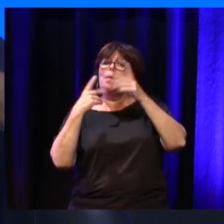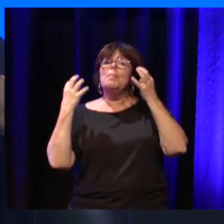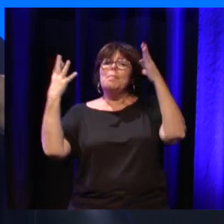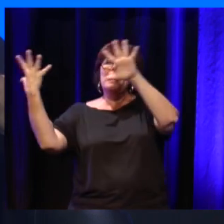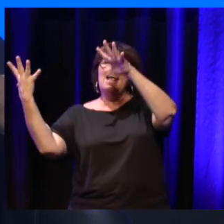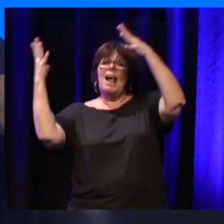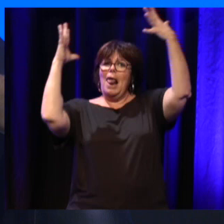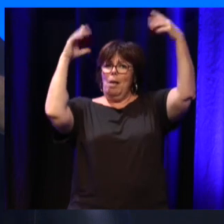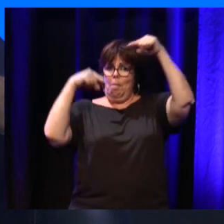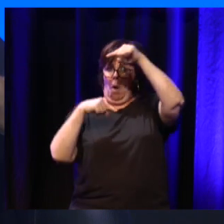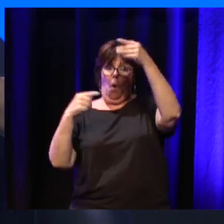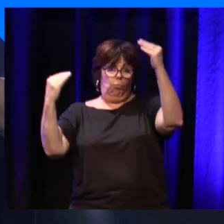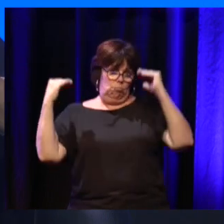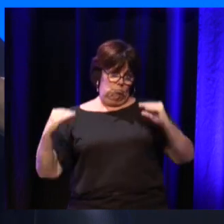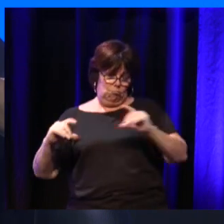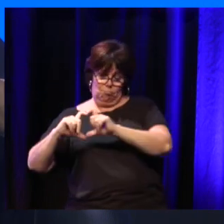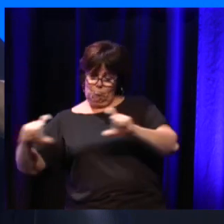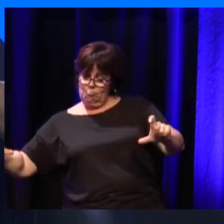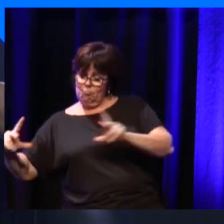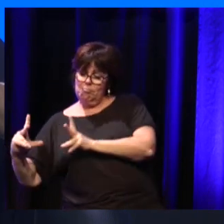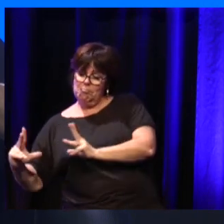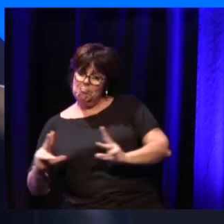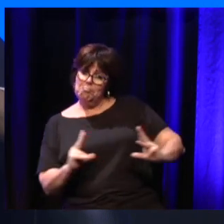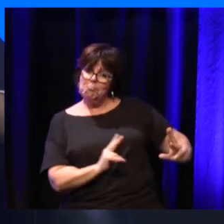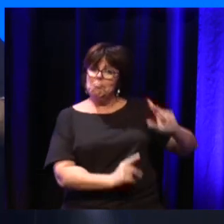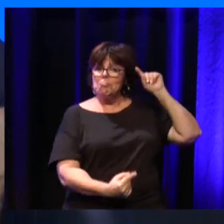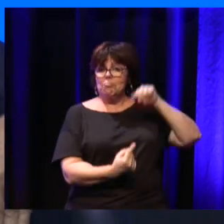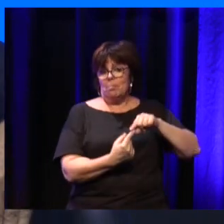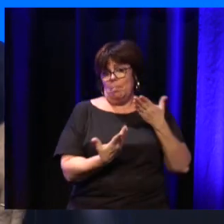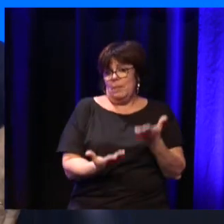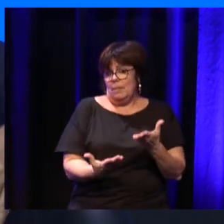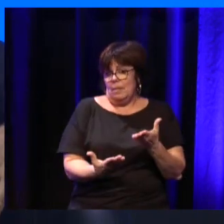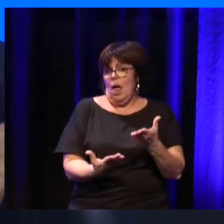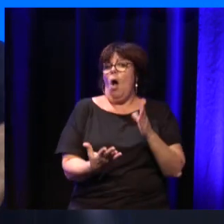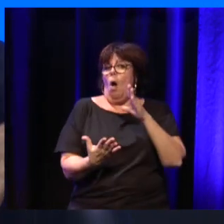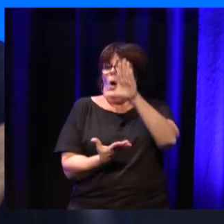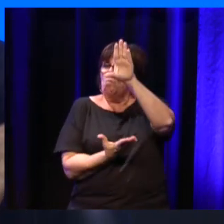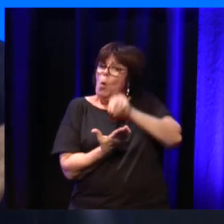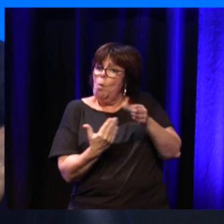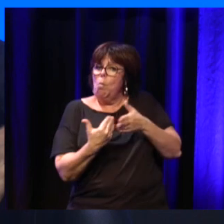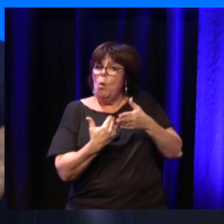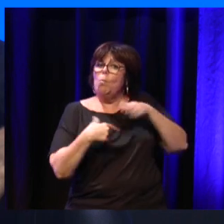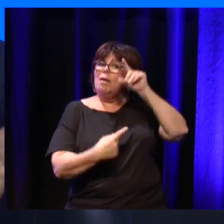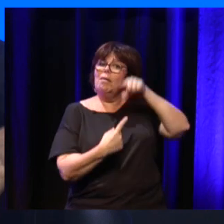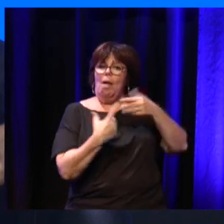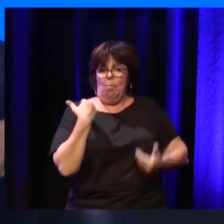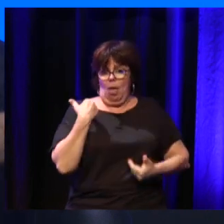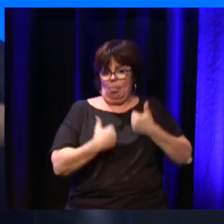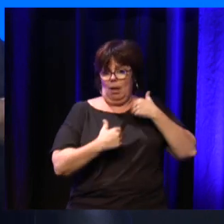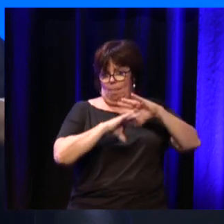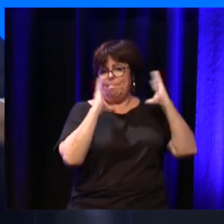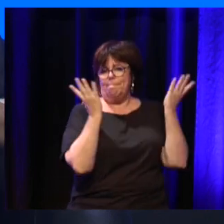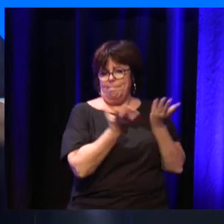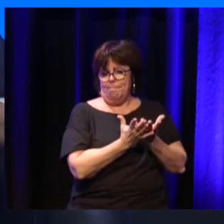ça permet effectivement de sensibiliser les gens au thème du handicap. Voilà, c'est ce type de choses qu'on essaie de faire. Et vous avez l